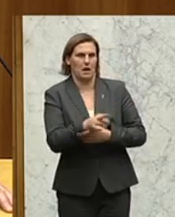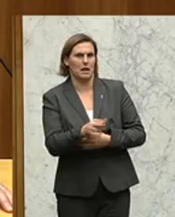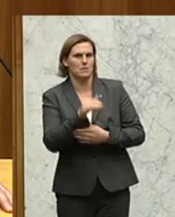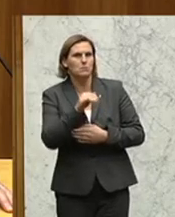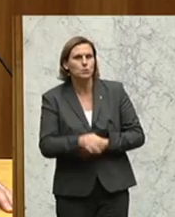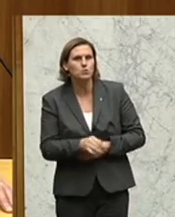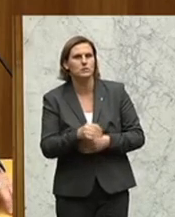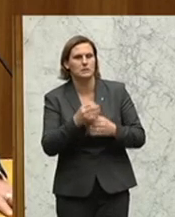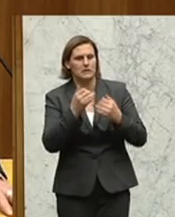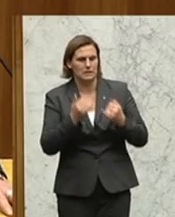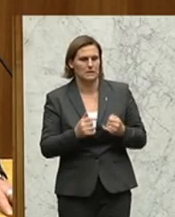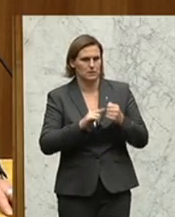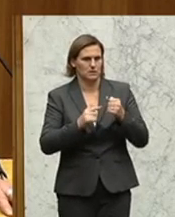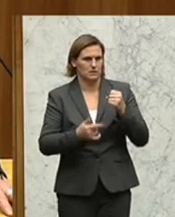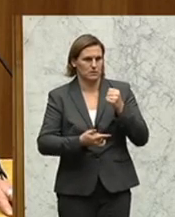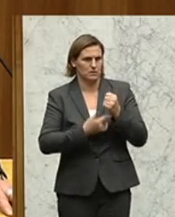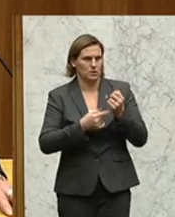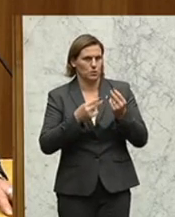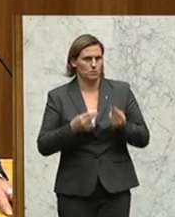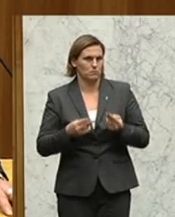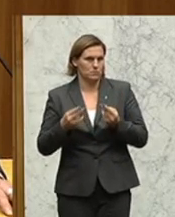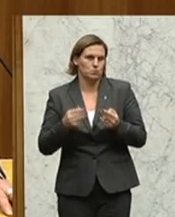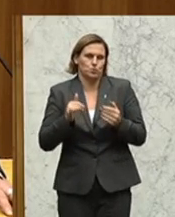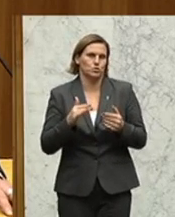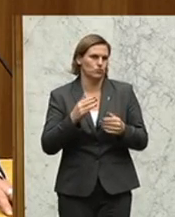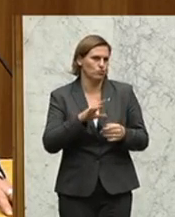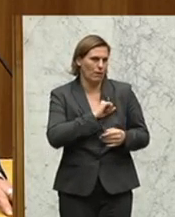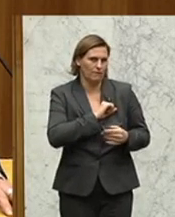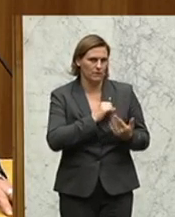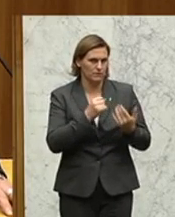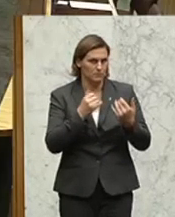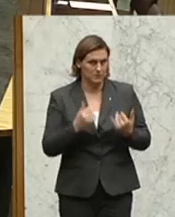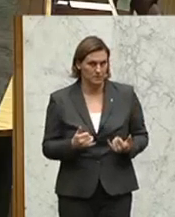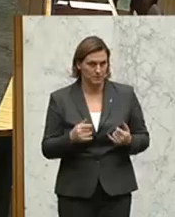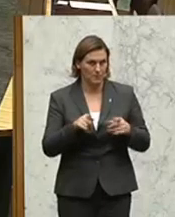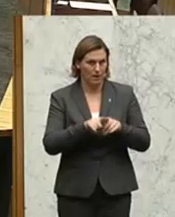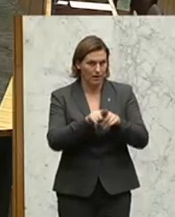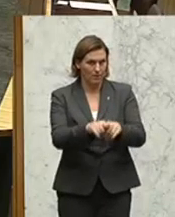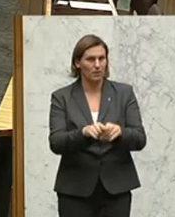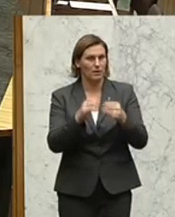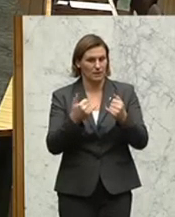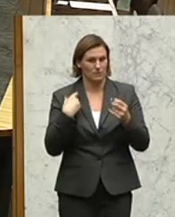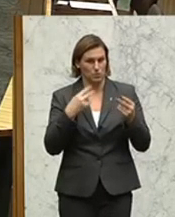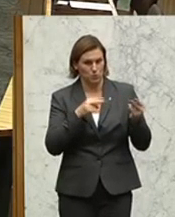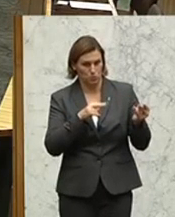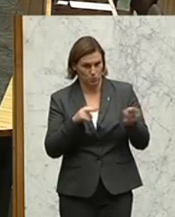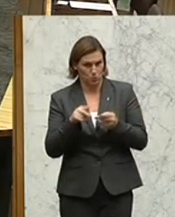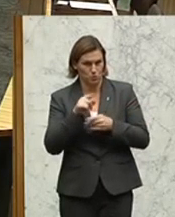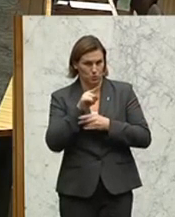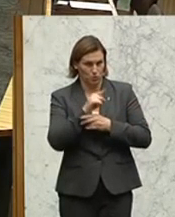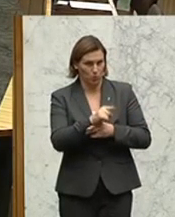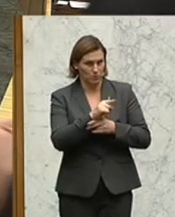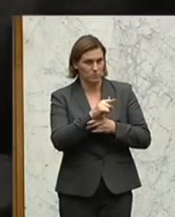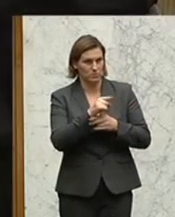das muss aus dem bestehenden Justizbestand bestritten werden. Wir wissen aber, und jetzt kommen wir wieder zum Leiter der Strafvollzugsanstalt, Stein,